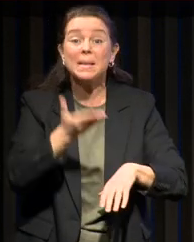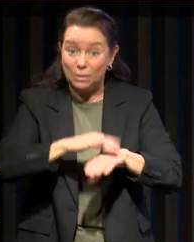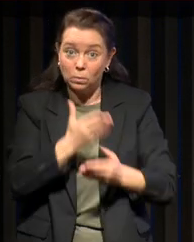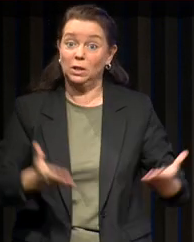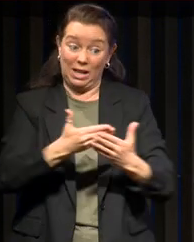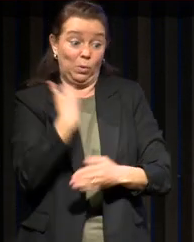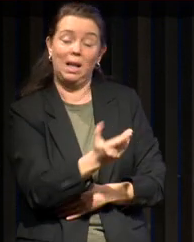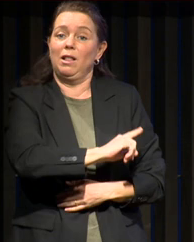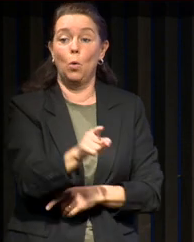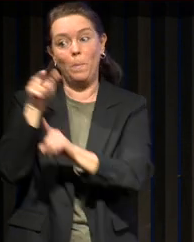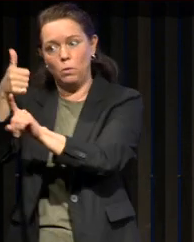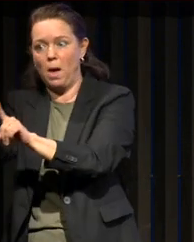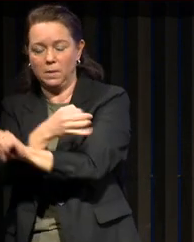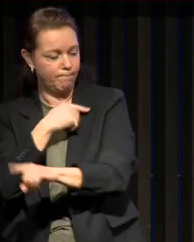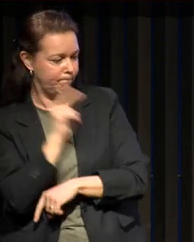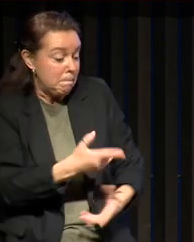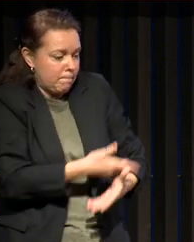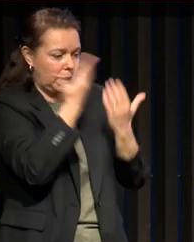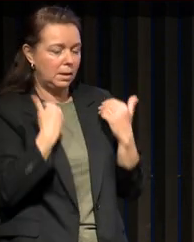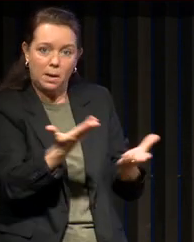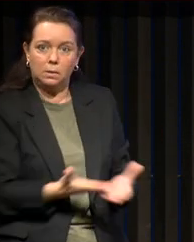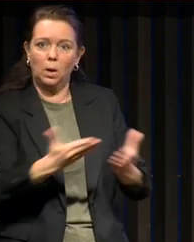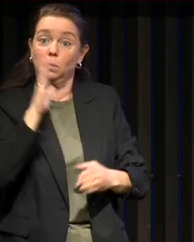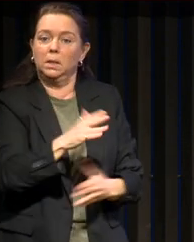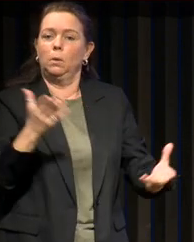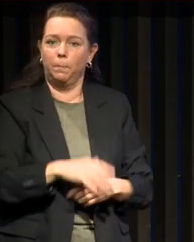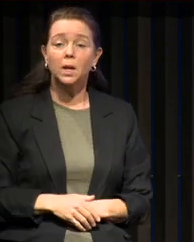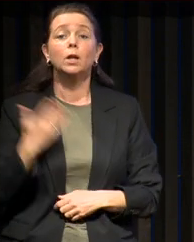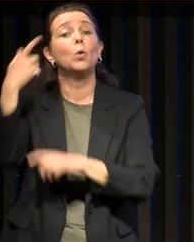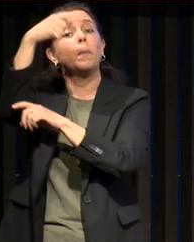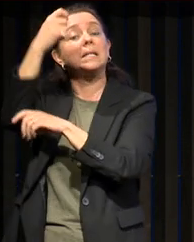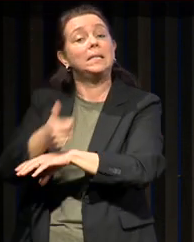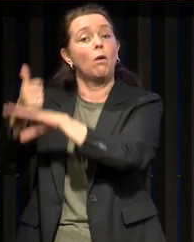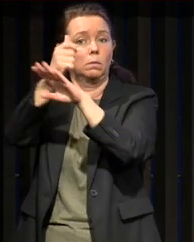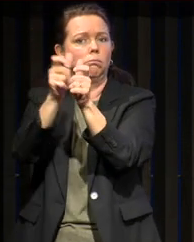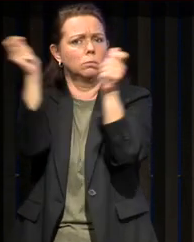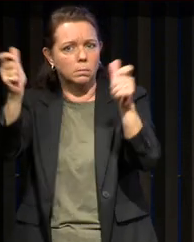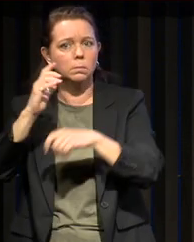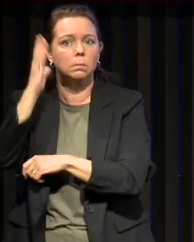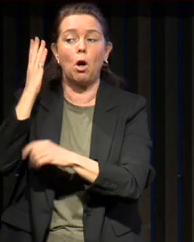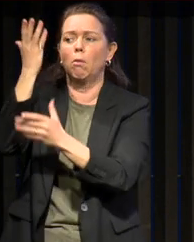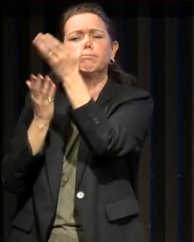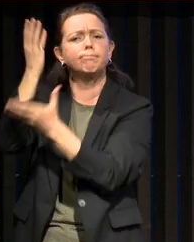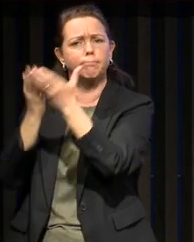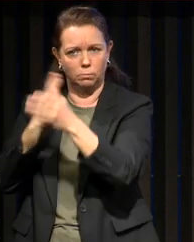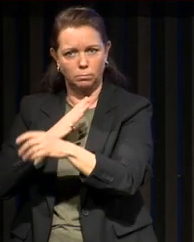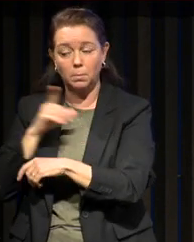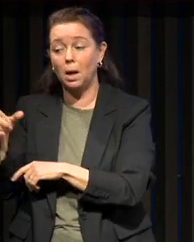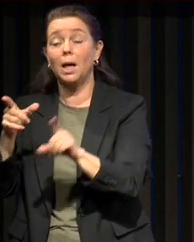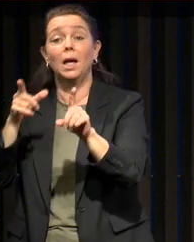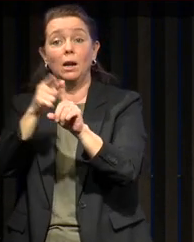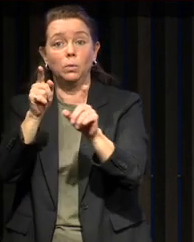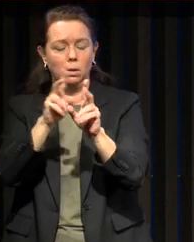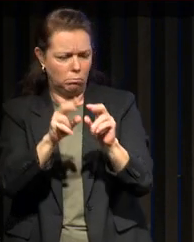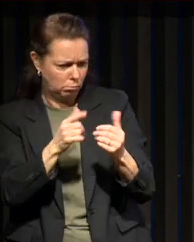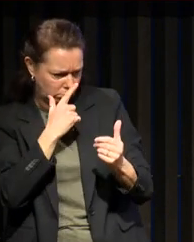savait pas devant quoi il était. Et par contre, le président de la clinical société Alphandone, dans la discussion qui suit cet échange, décrira la